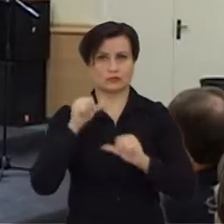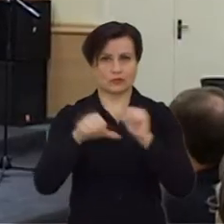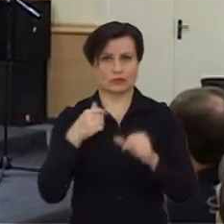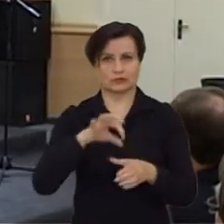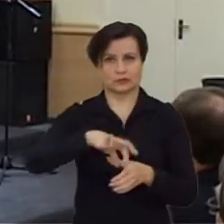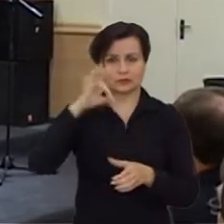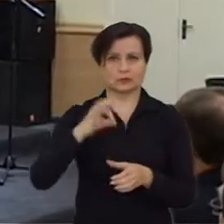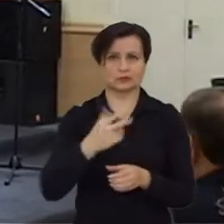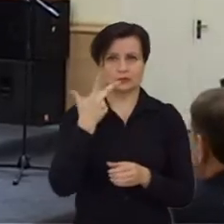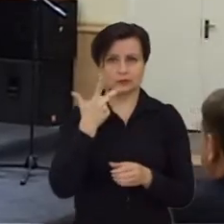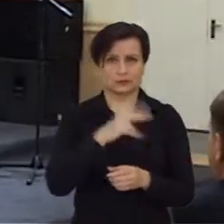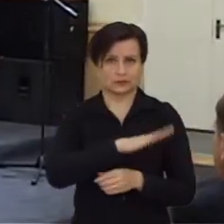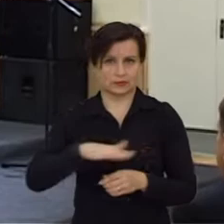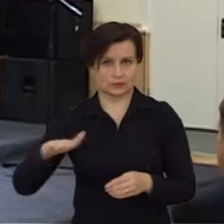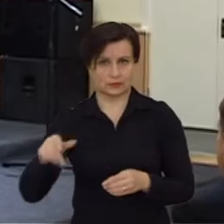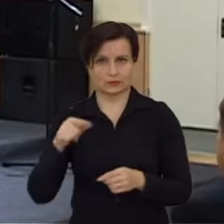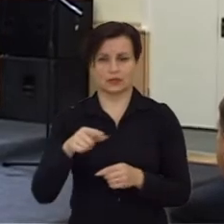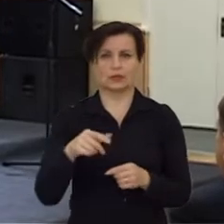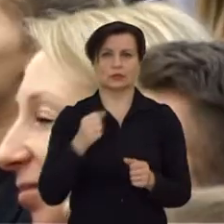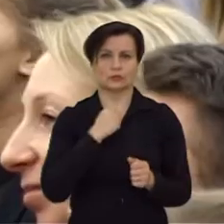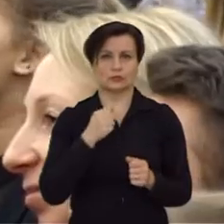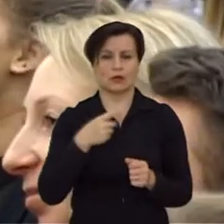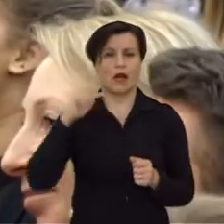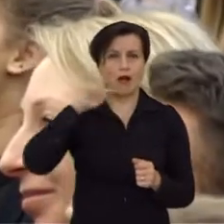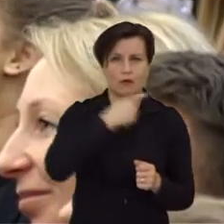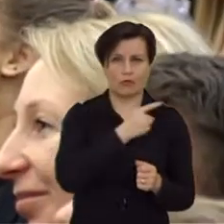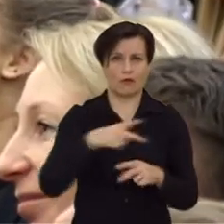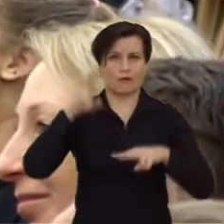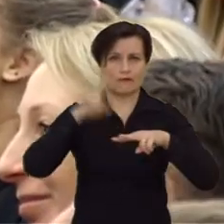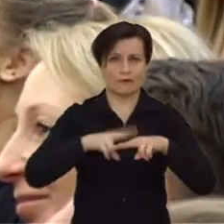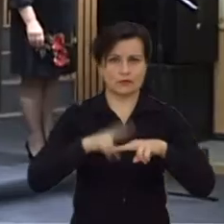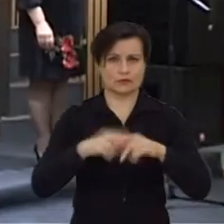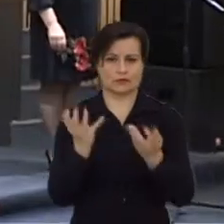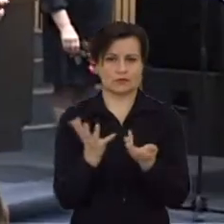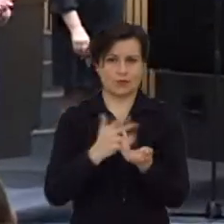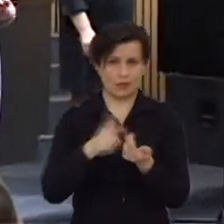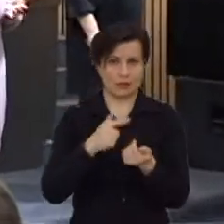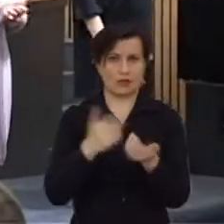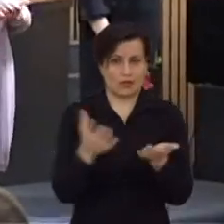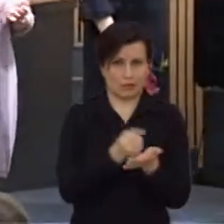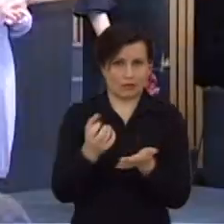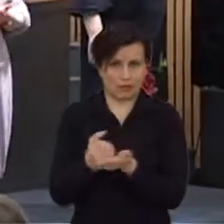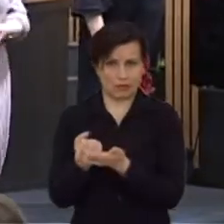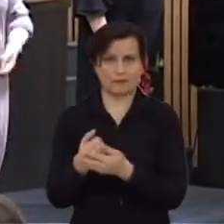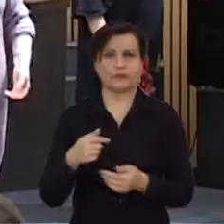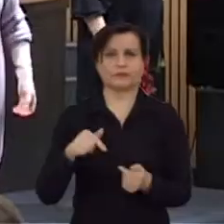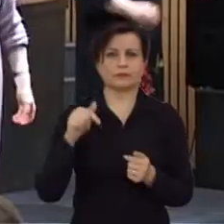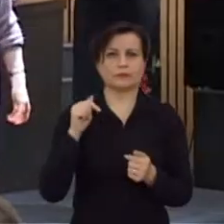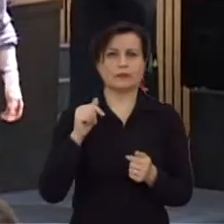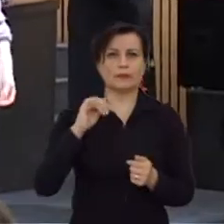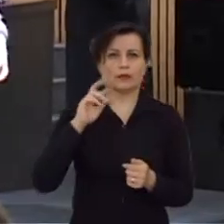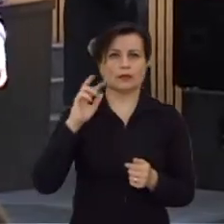metais atsirinkome tris mokinius, kurie turi pasikimus ekonomikoj, fizikoj ir matematikoj. Tai